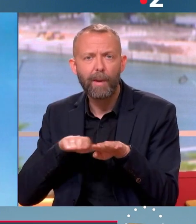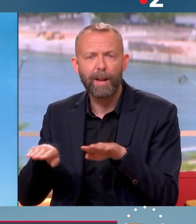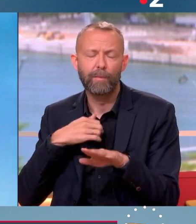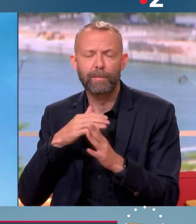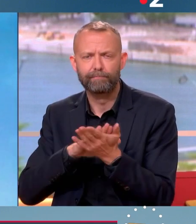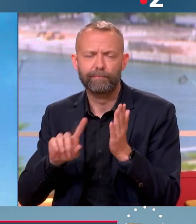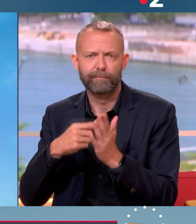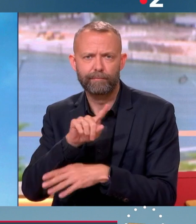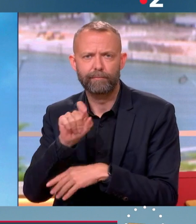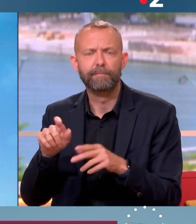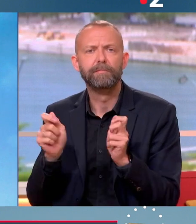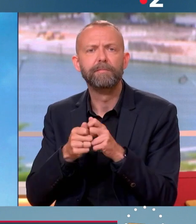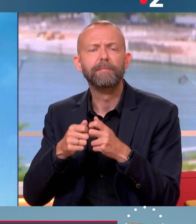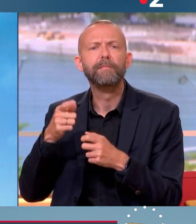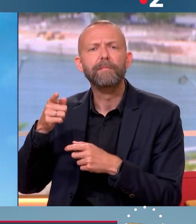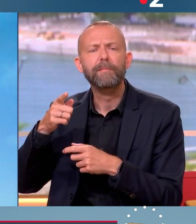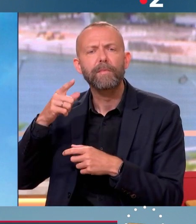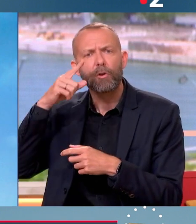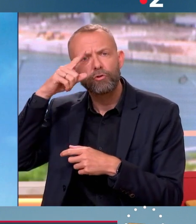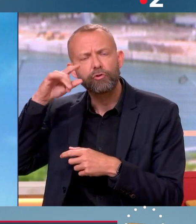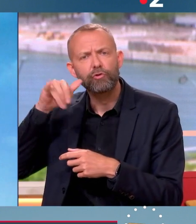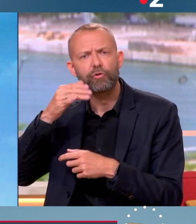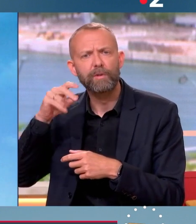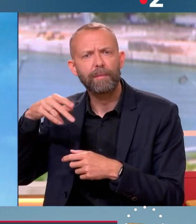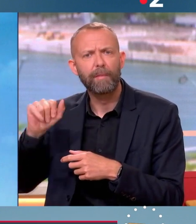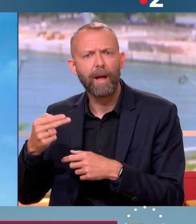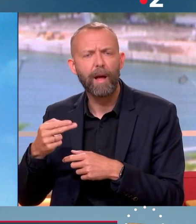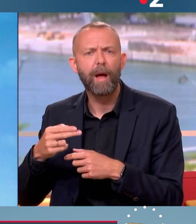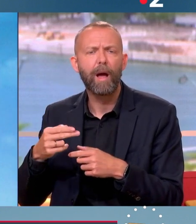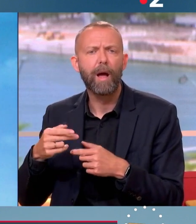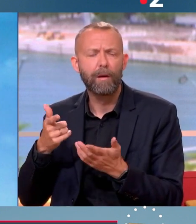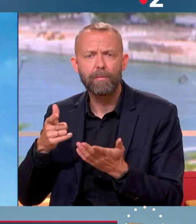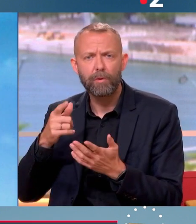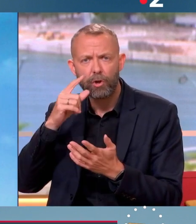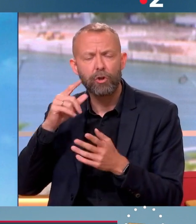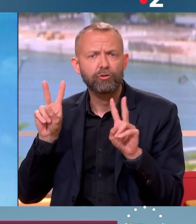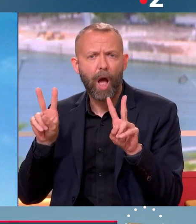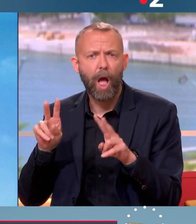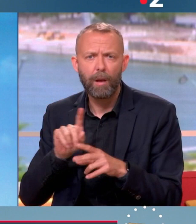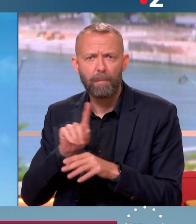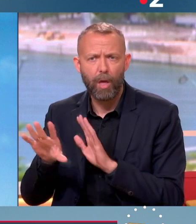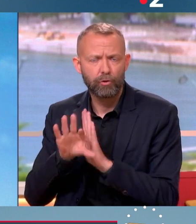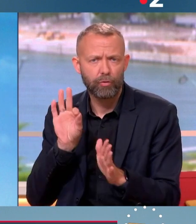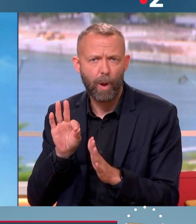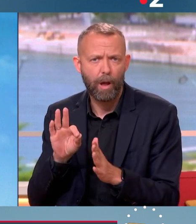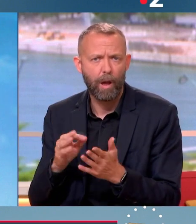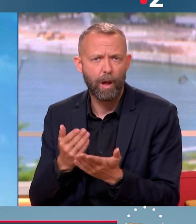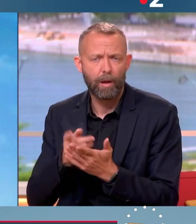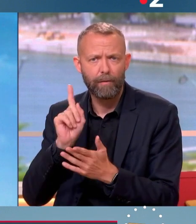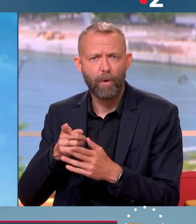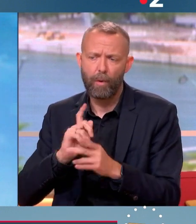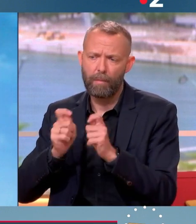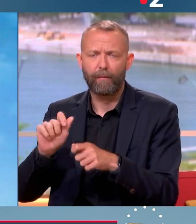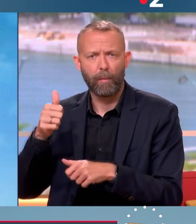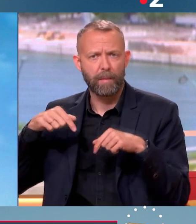reposer la question. Quand Lionel Jospin a gagné les élections législatives en 1997, Jacques Chirac n'a eu d'autre choix que de nommer Lionel Jospin à Matignon. Donc quelque part, quel autre